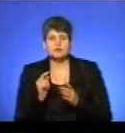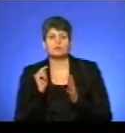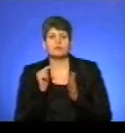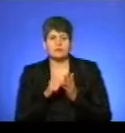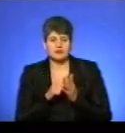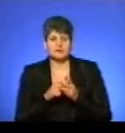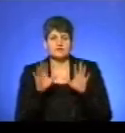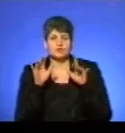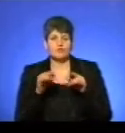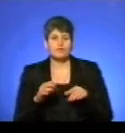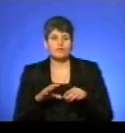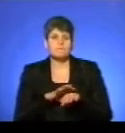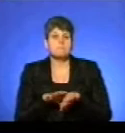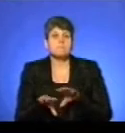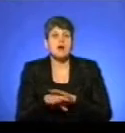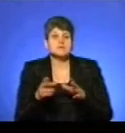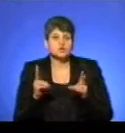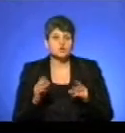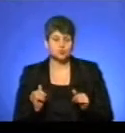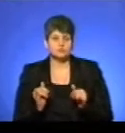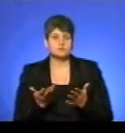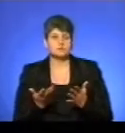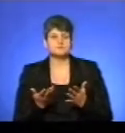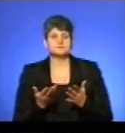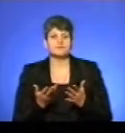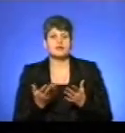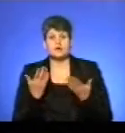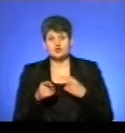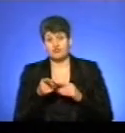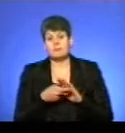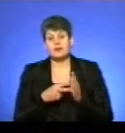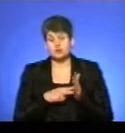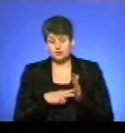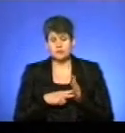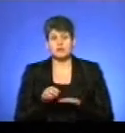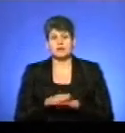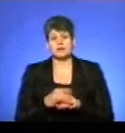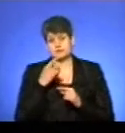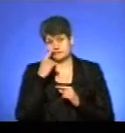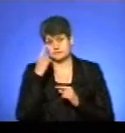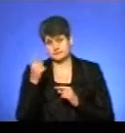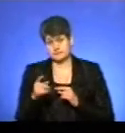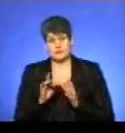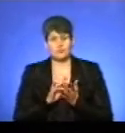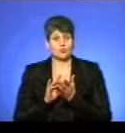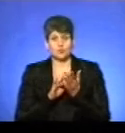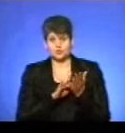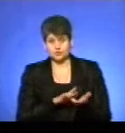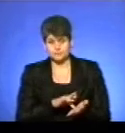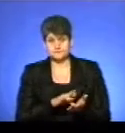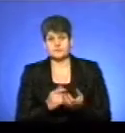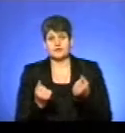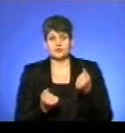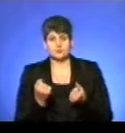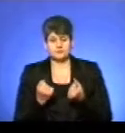пастку, до кого звертатися, що робити? Ну, в першу чергу, я хочу порадити, якщо ви плануєте якісь довгі подорожі, подорожі автівкою,